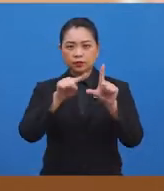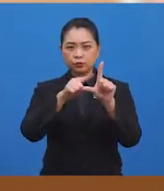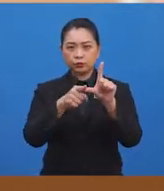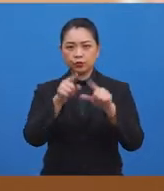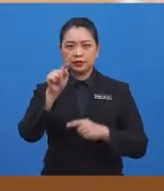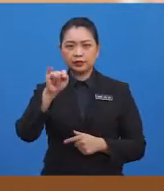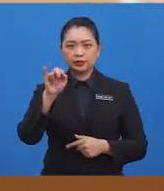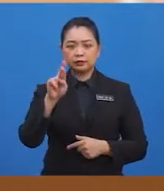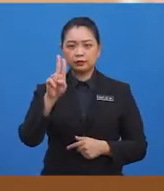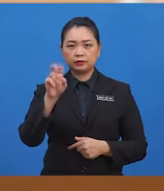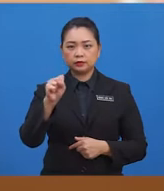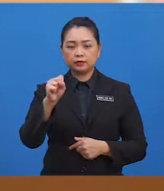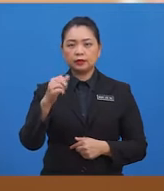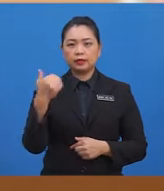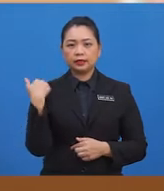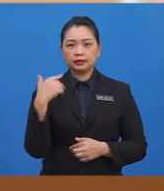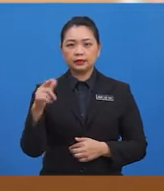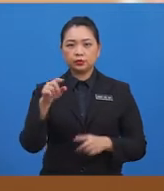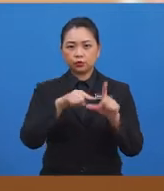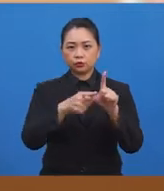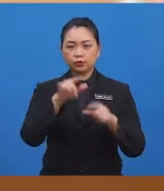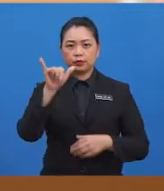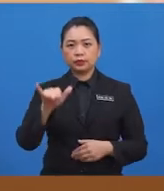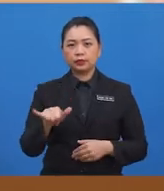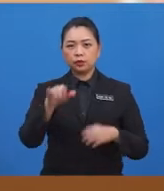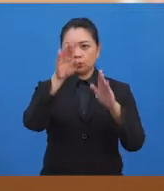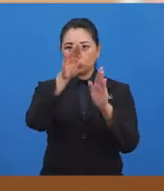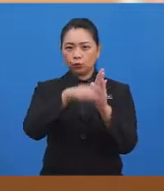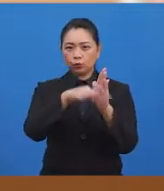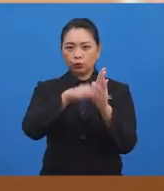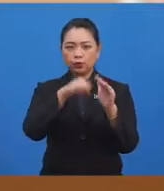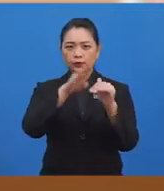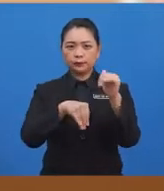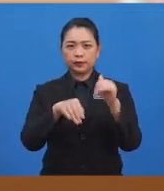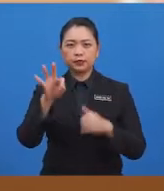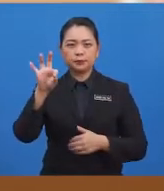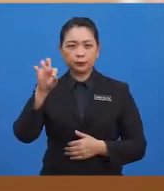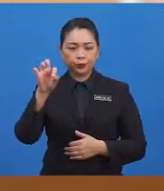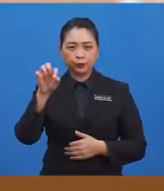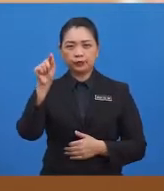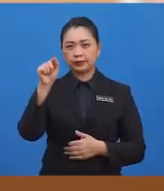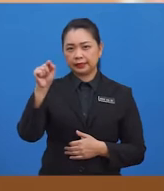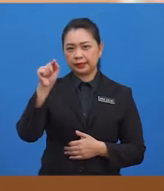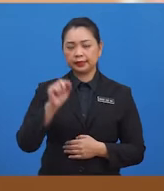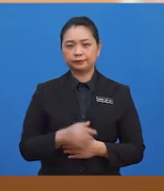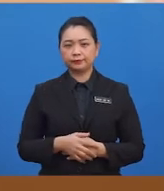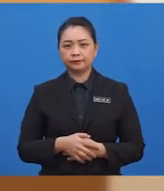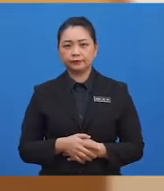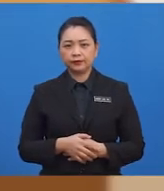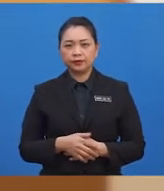sudut tirus adalah sudut yang kurang daripada 90 darjah.